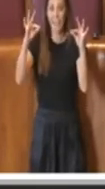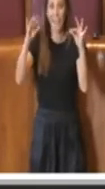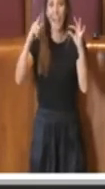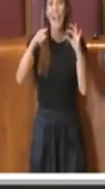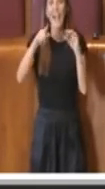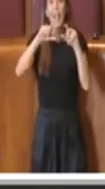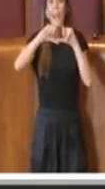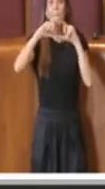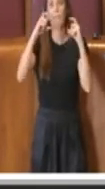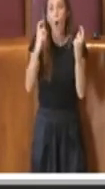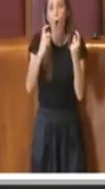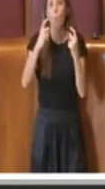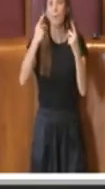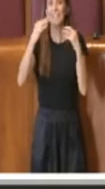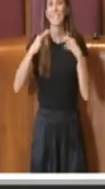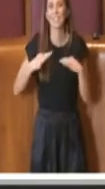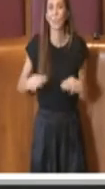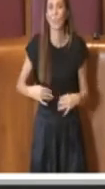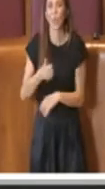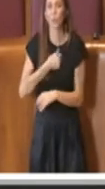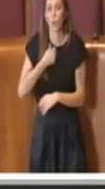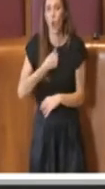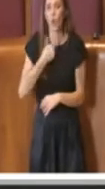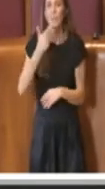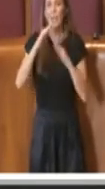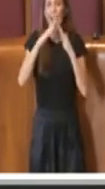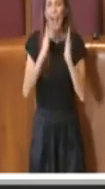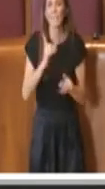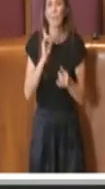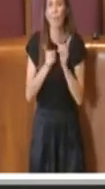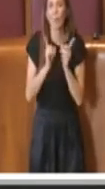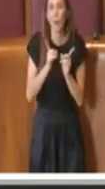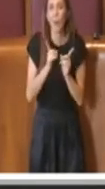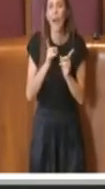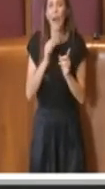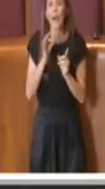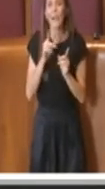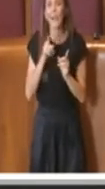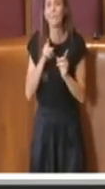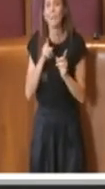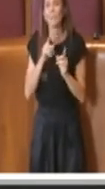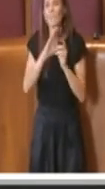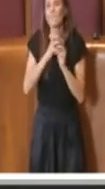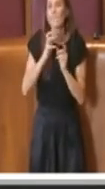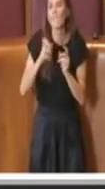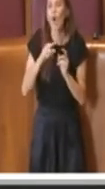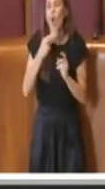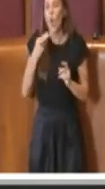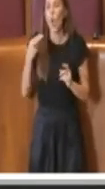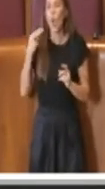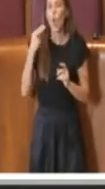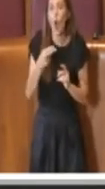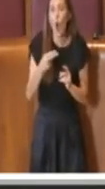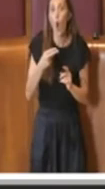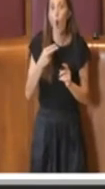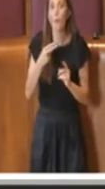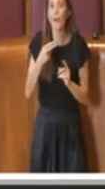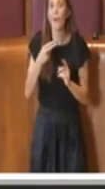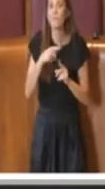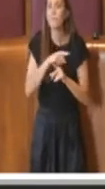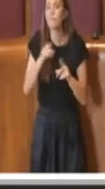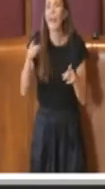autonomi, case popolari, gli ACP, comunque denominati nonché dagli enti aventi le stesse finalità